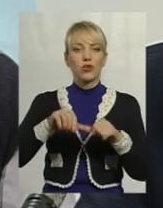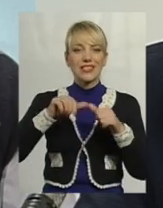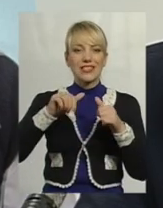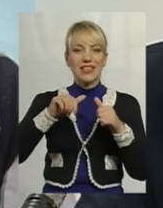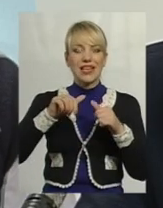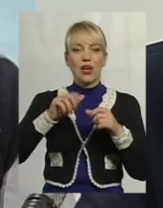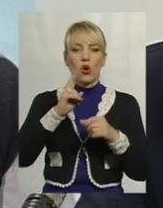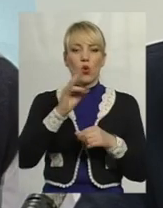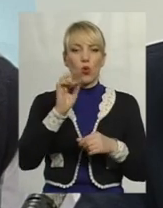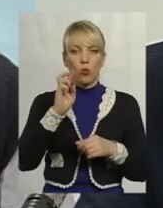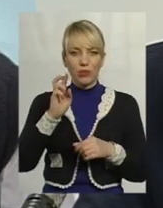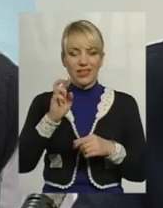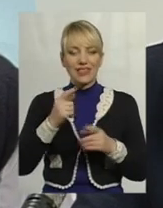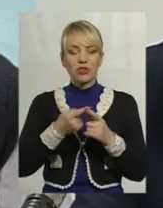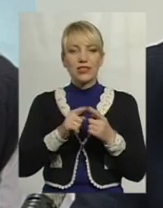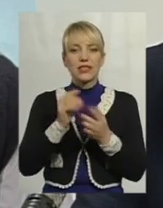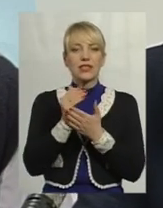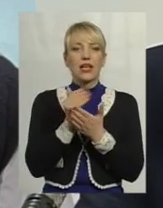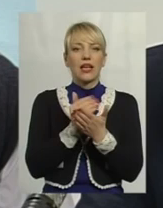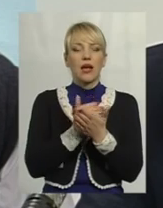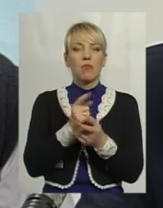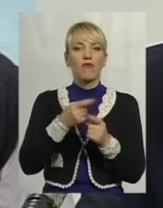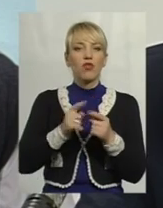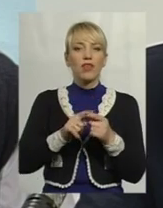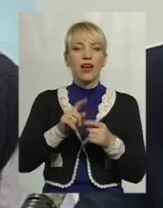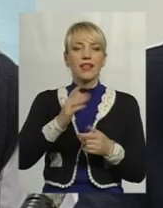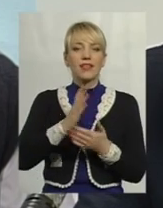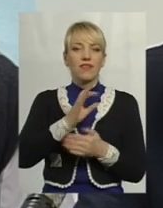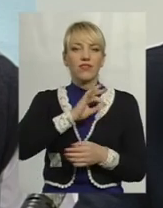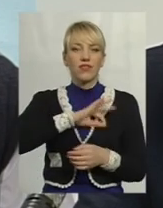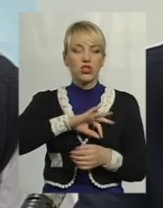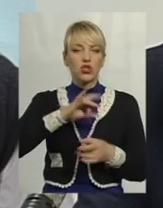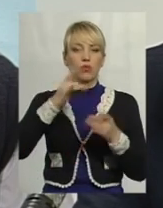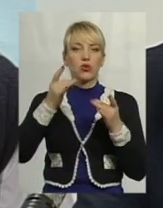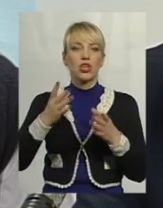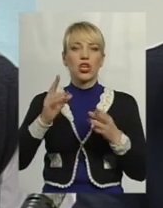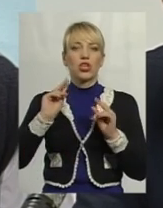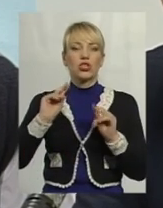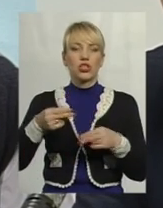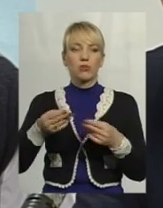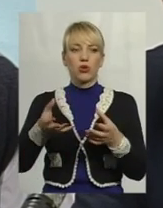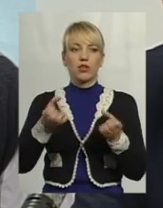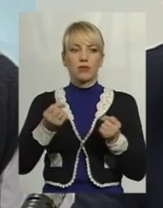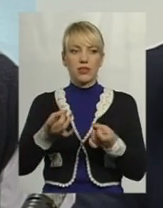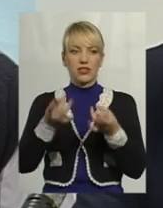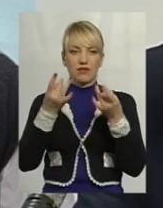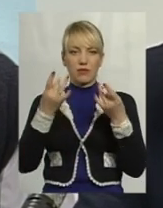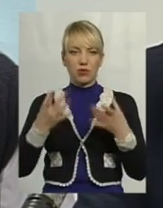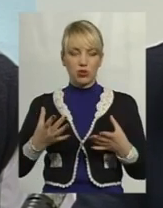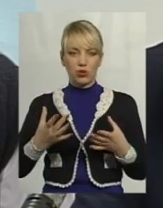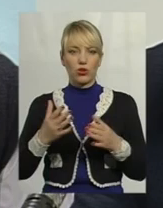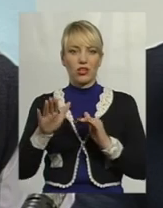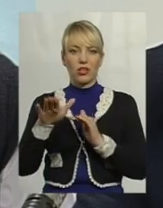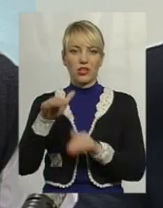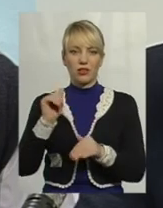Куб є вигіднішою і простішою, ніж, знову ж таки, в порівнянні з отриманням звичайного класичного кредиту в банківських